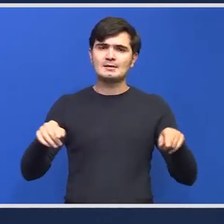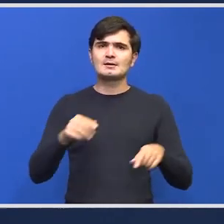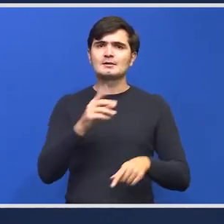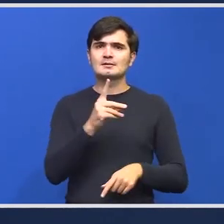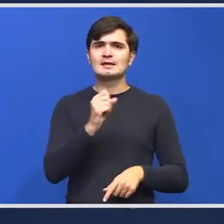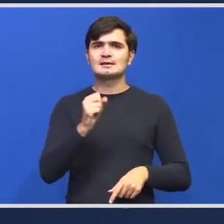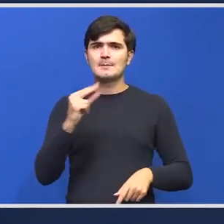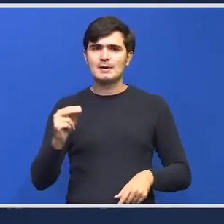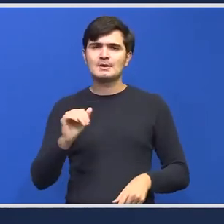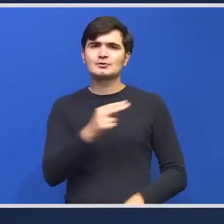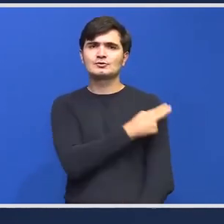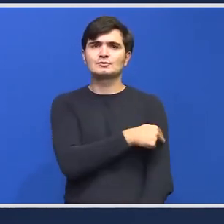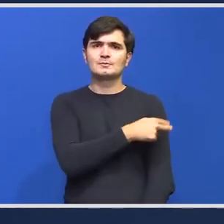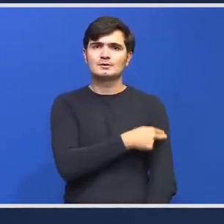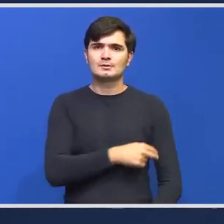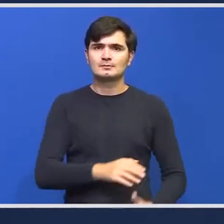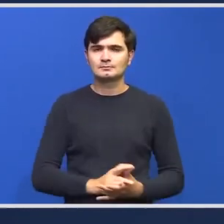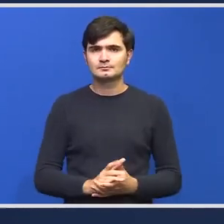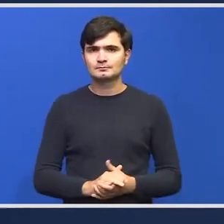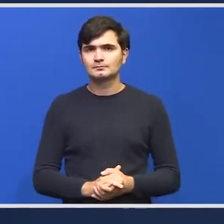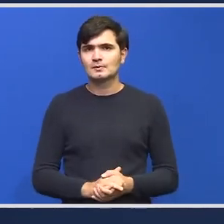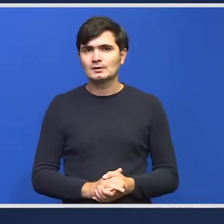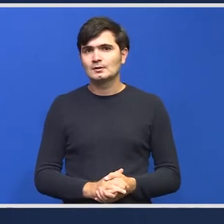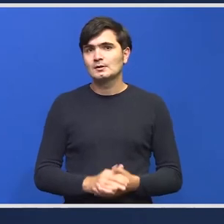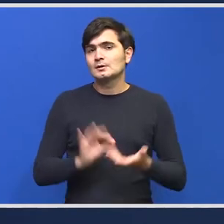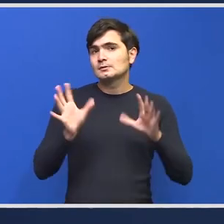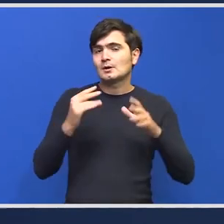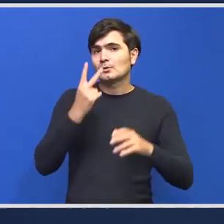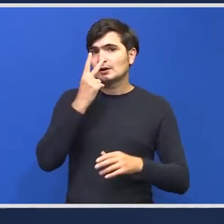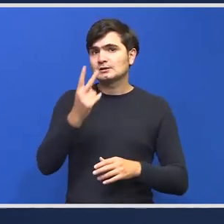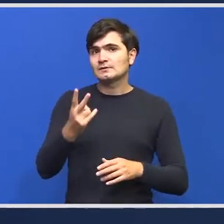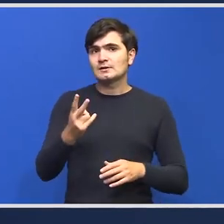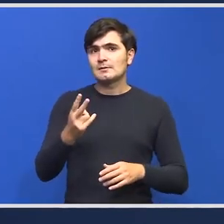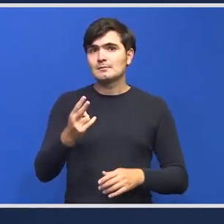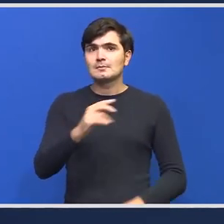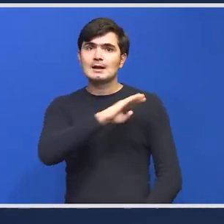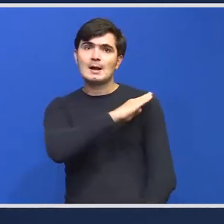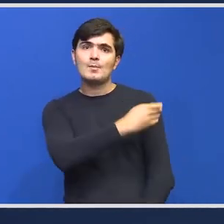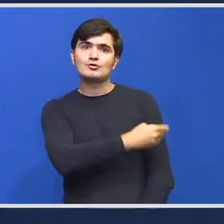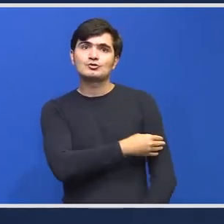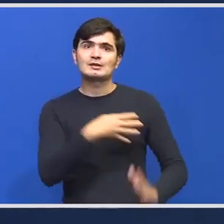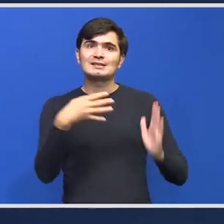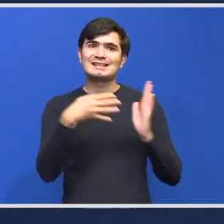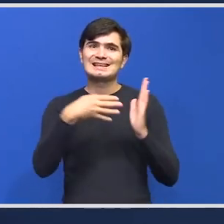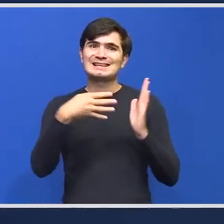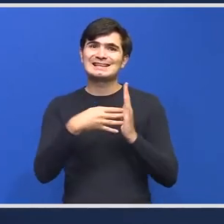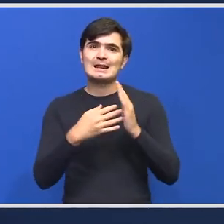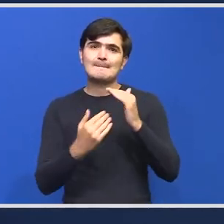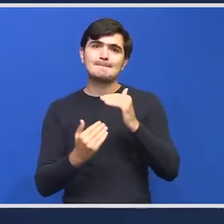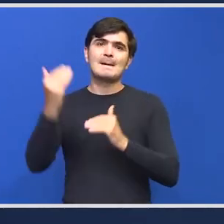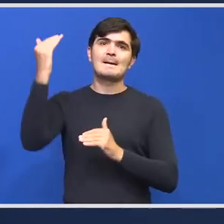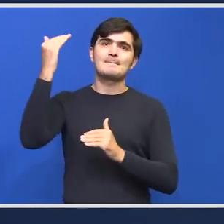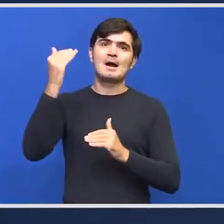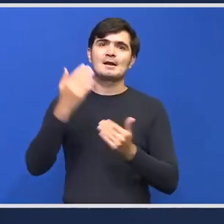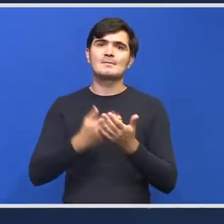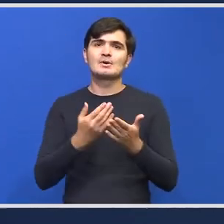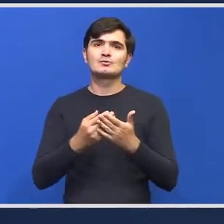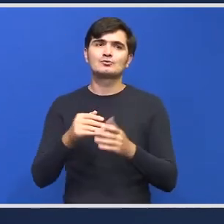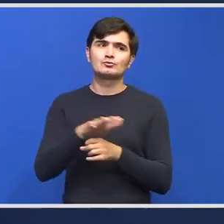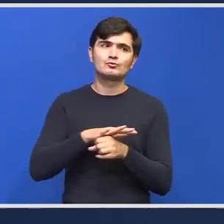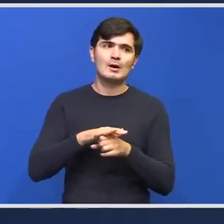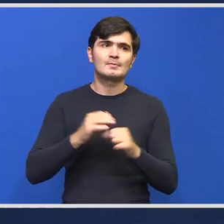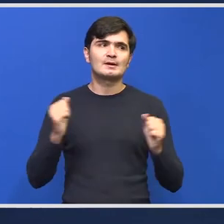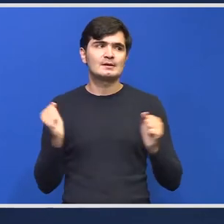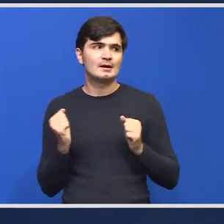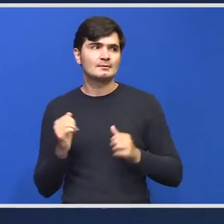-uri spitale am putea vedea și o capacitate de testare mai mare disponibilă în toamnă iarnă